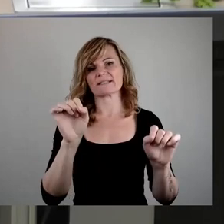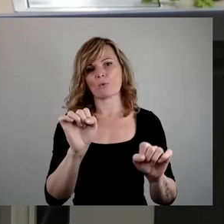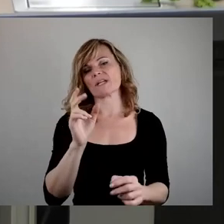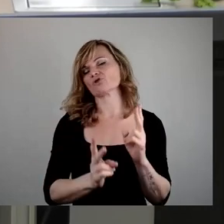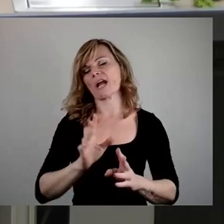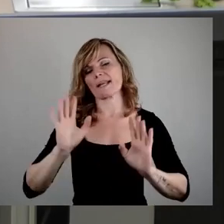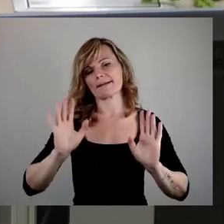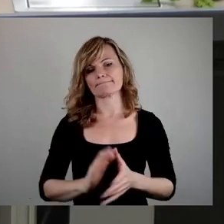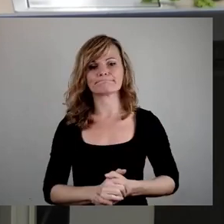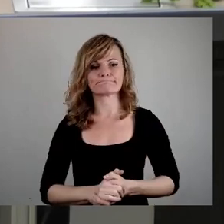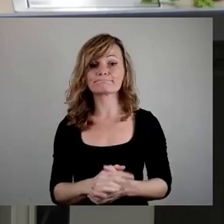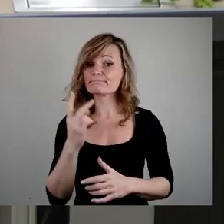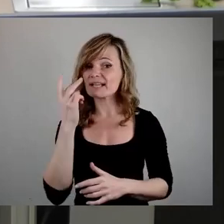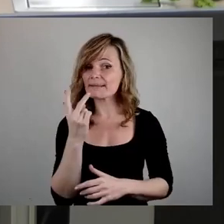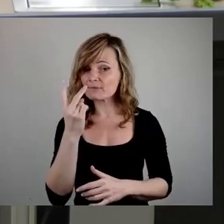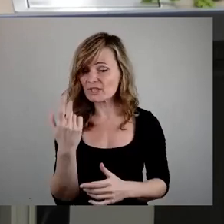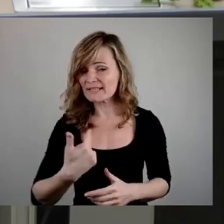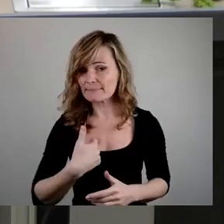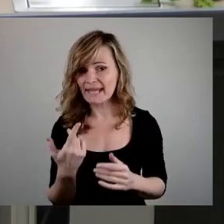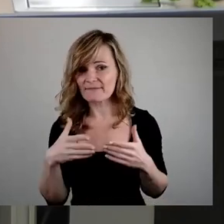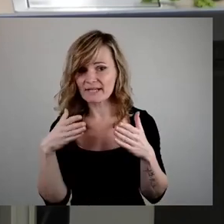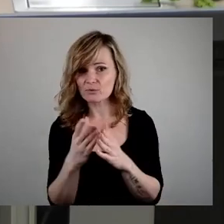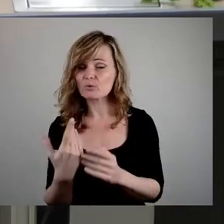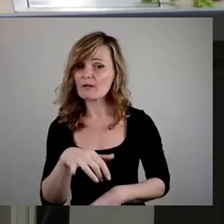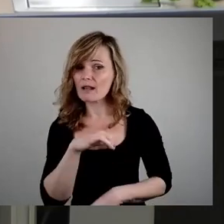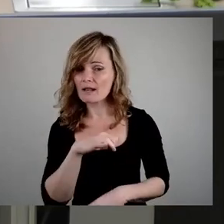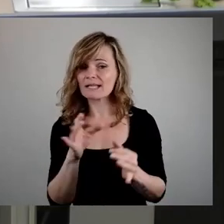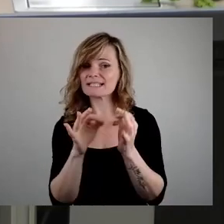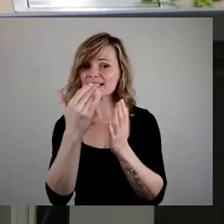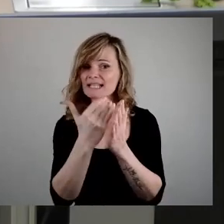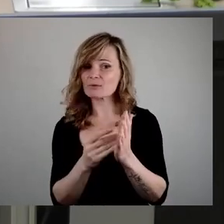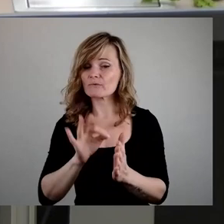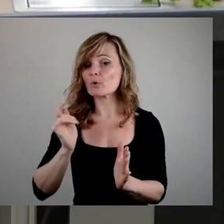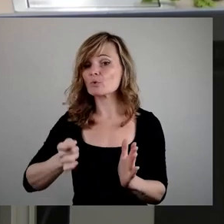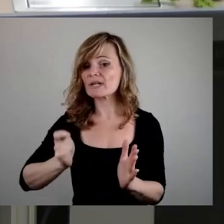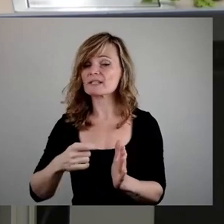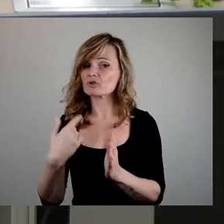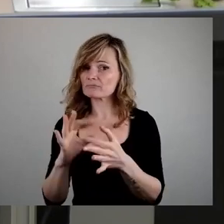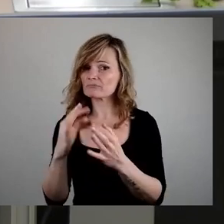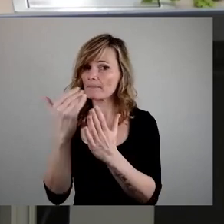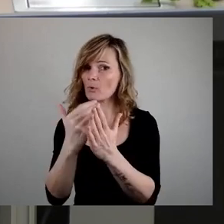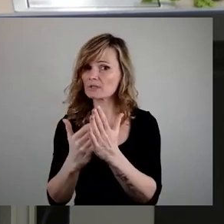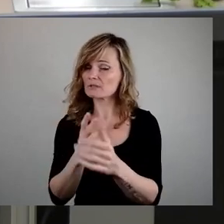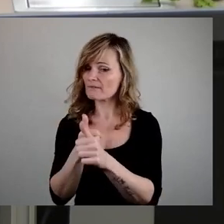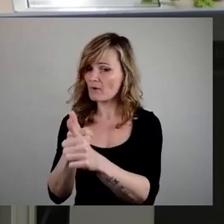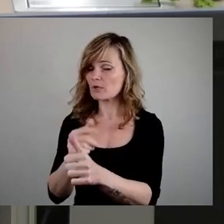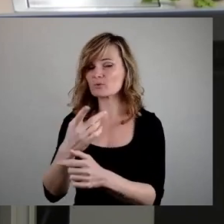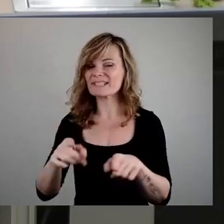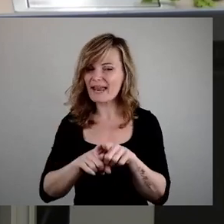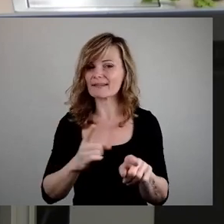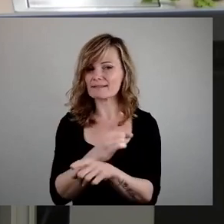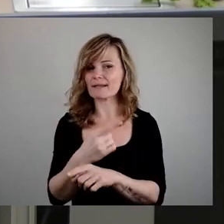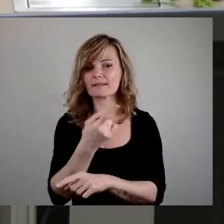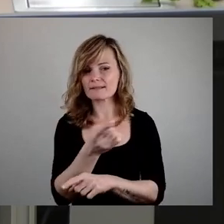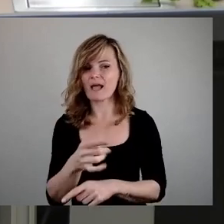Selbstverständlich ist meine Fraktion an einer Satzung interessiert, die den juristischen Erfordernissen entspricht und gleichzeitig den Interessen aller